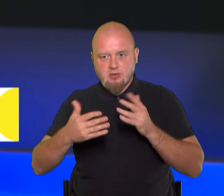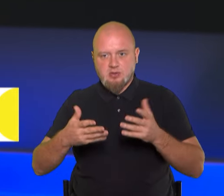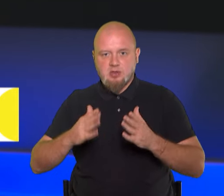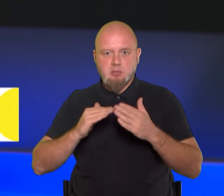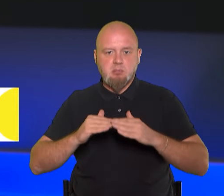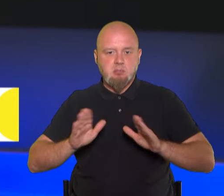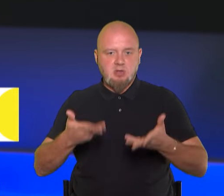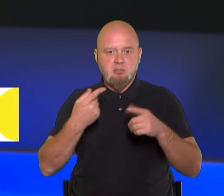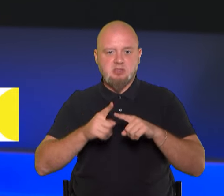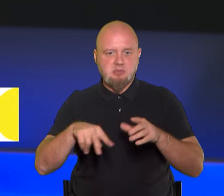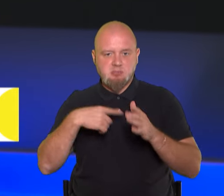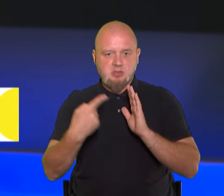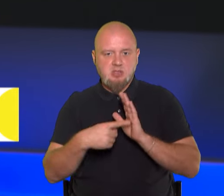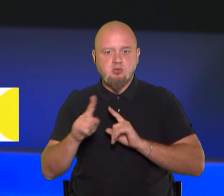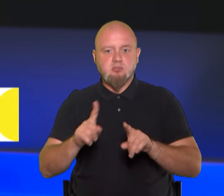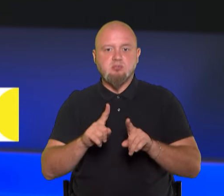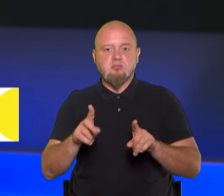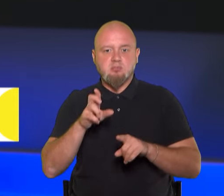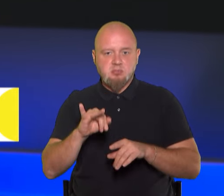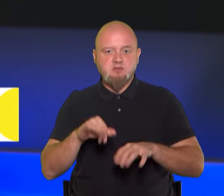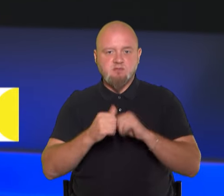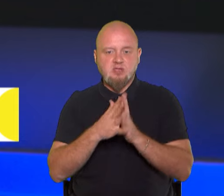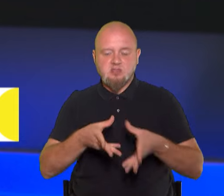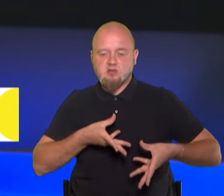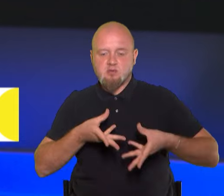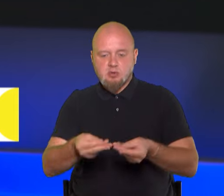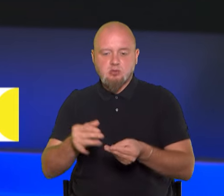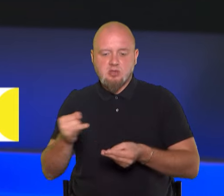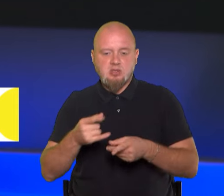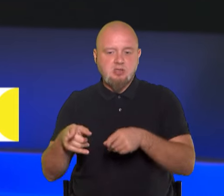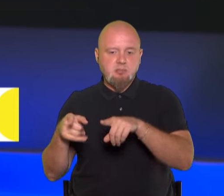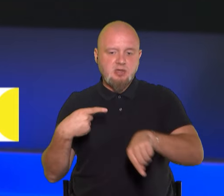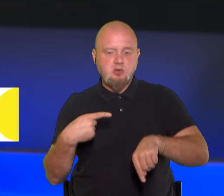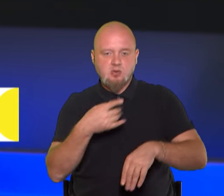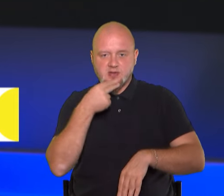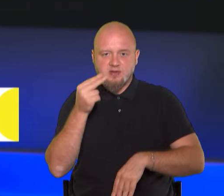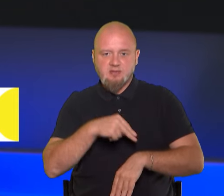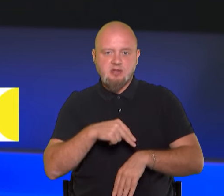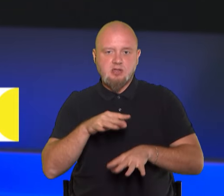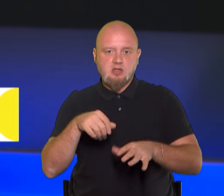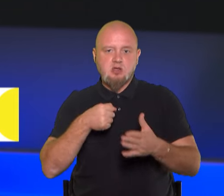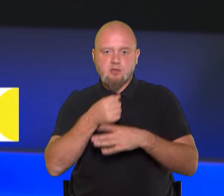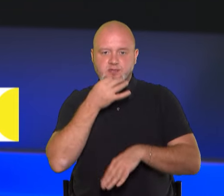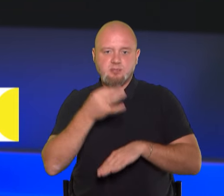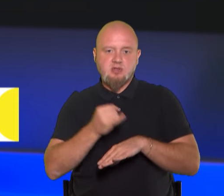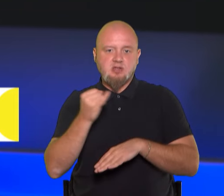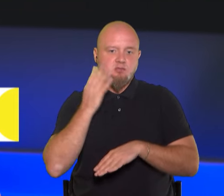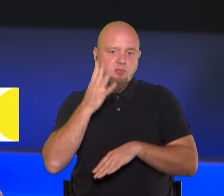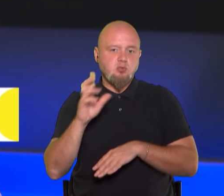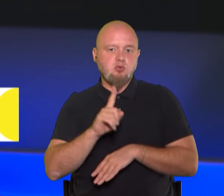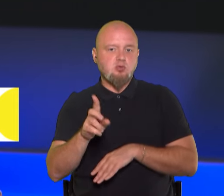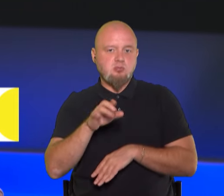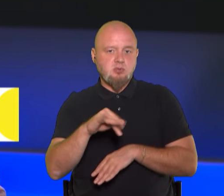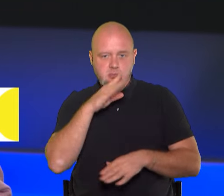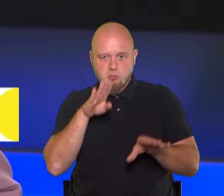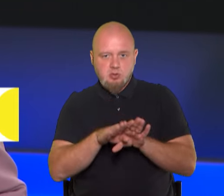піднімати це питання, аби, власне, вплинути і притягнути винних до відповідальності, ну і в майбутньому, аби